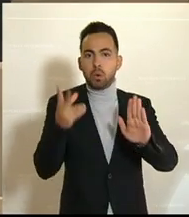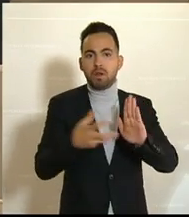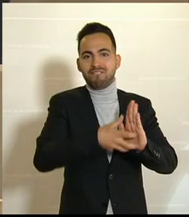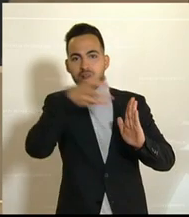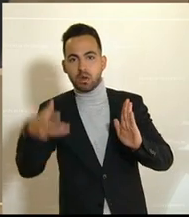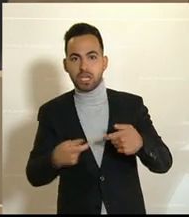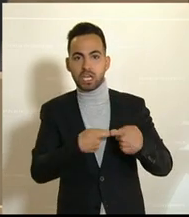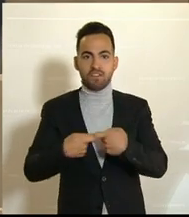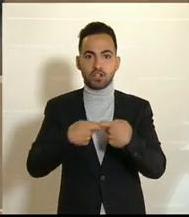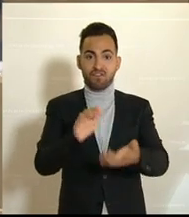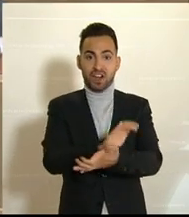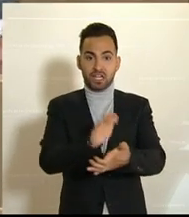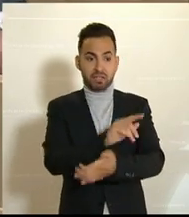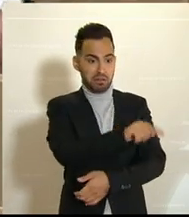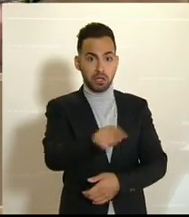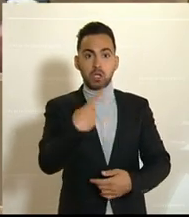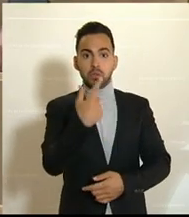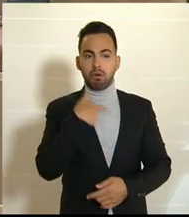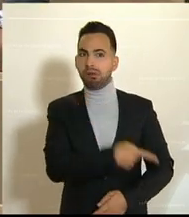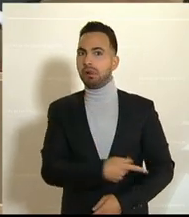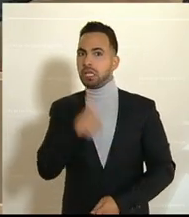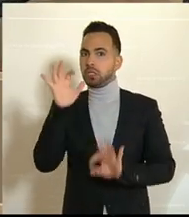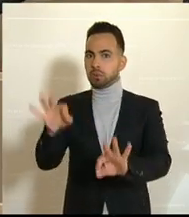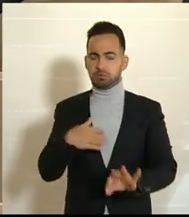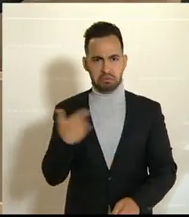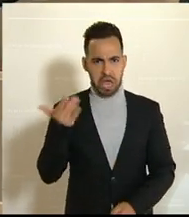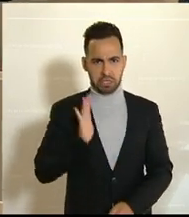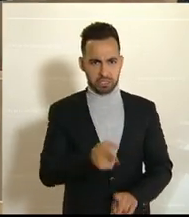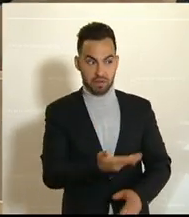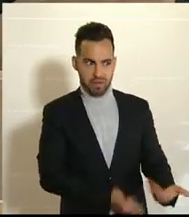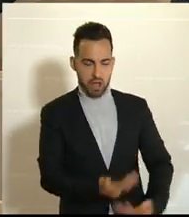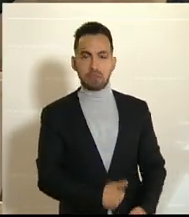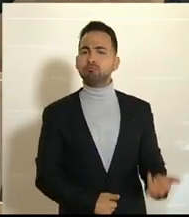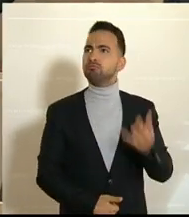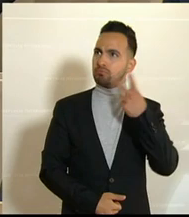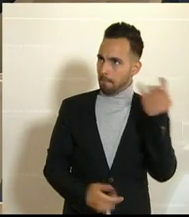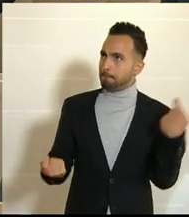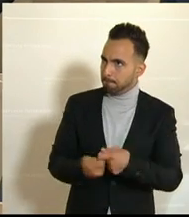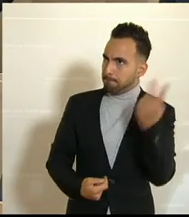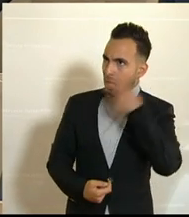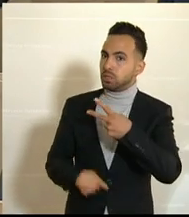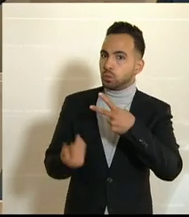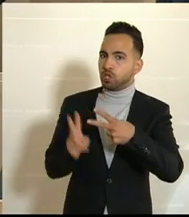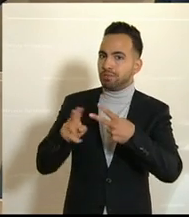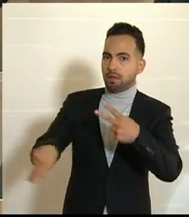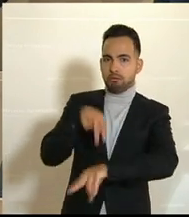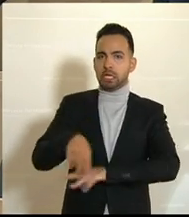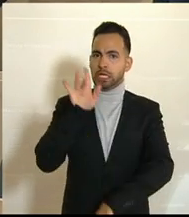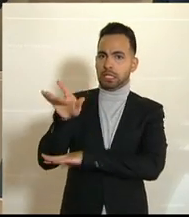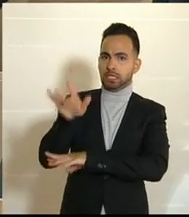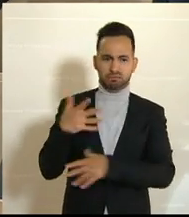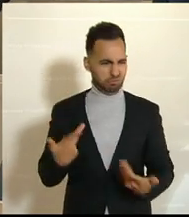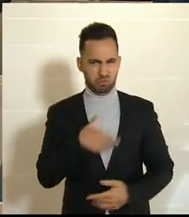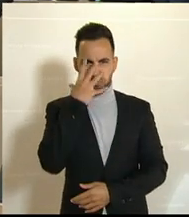mitstimmen. Das geht auch nicht, meine Damen und Herren. Auf der einen Seite verhandeln und zustimmen, auf der anderen Seite kritisieren. Das ist